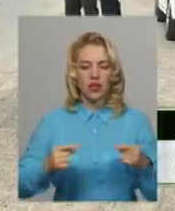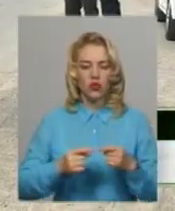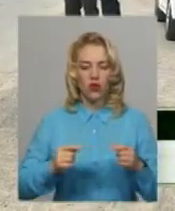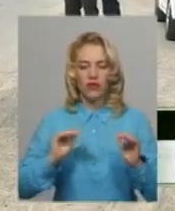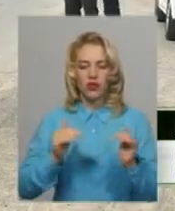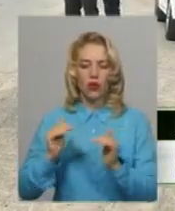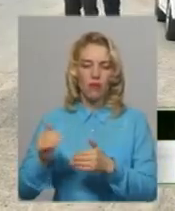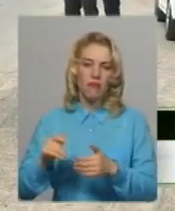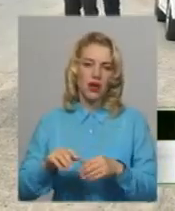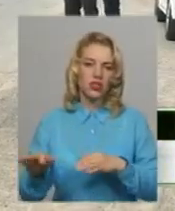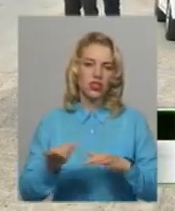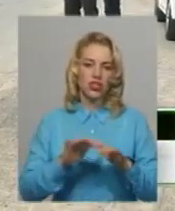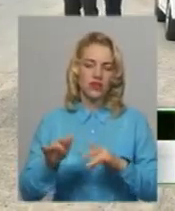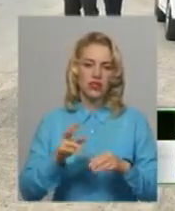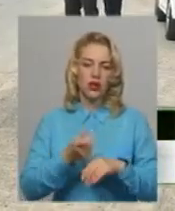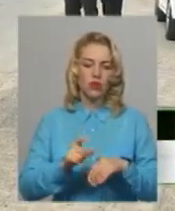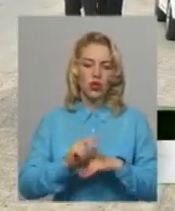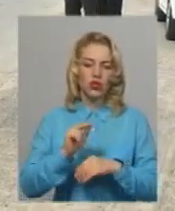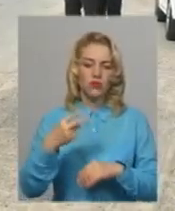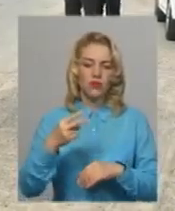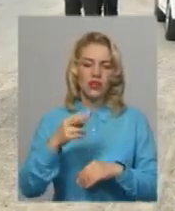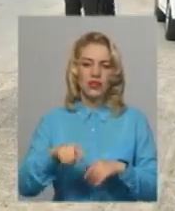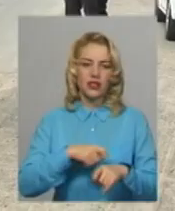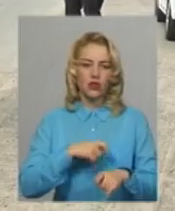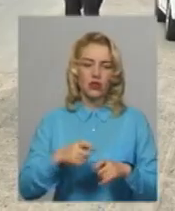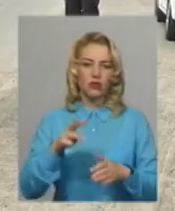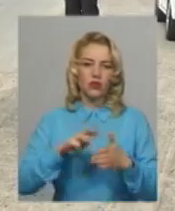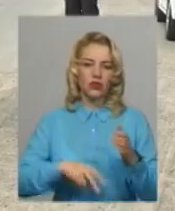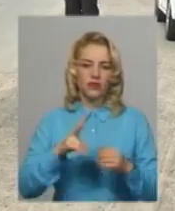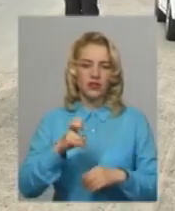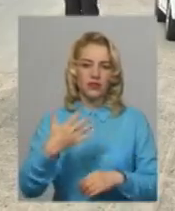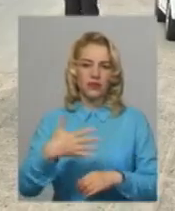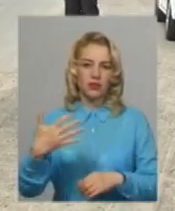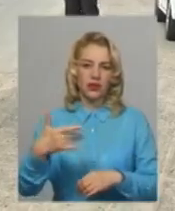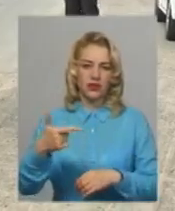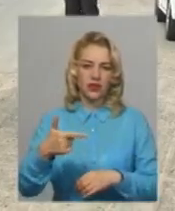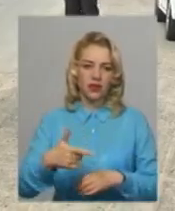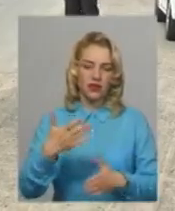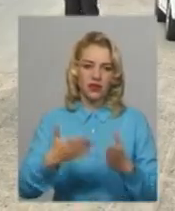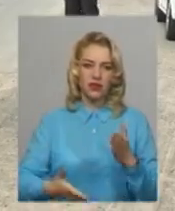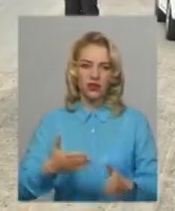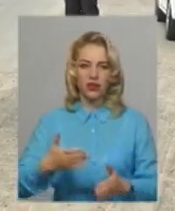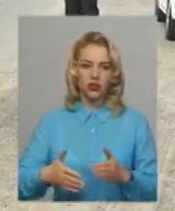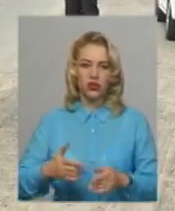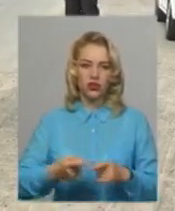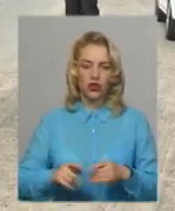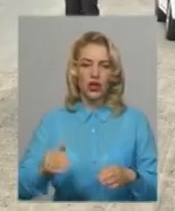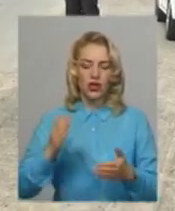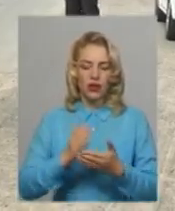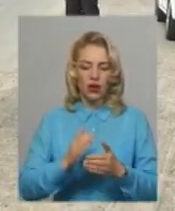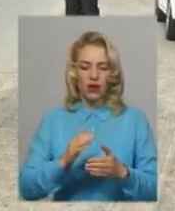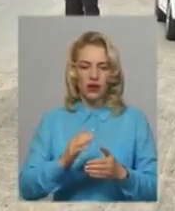руху більше, як 20 кілометрів за годину, тоді накладається штраф у сумі 255 гривень. У разі, якщо встановлені обмеження